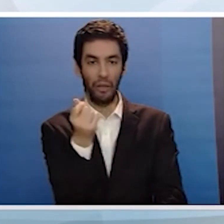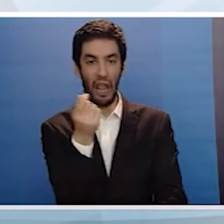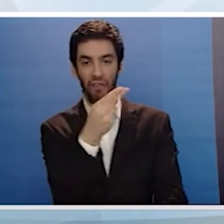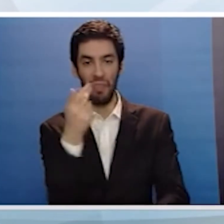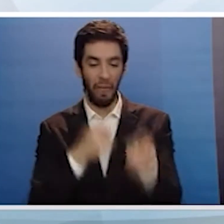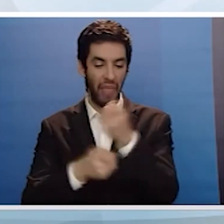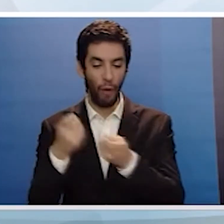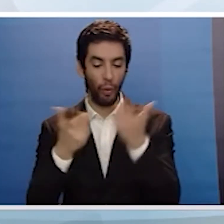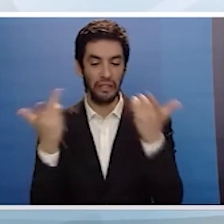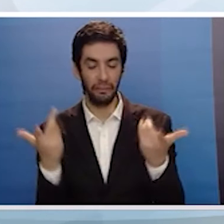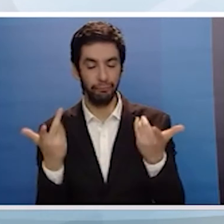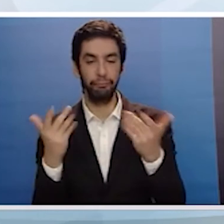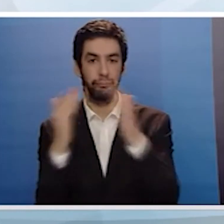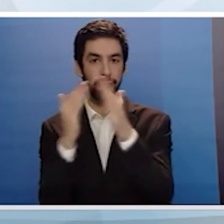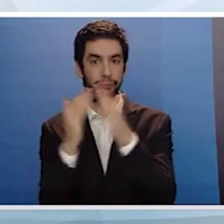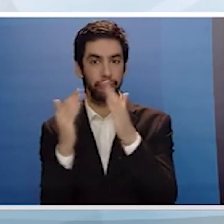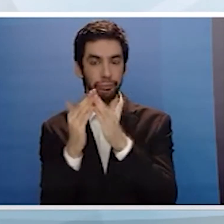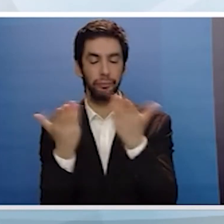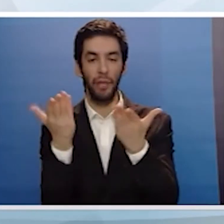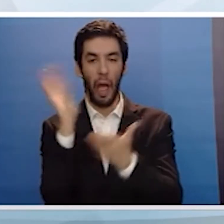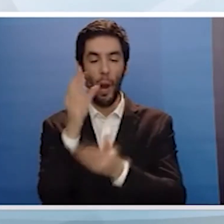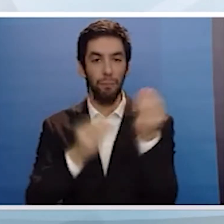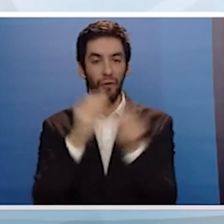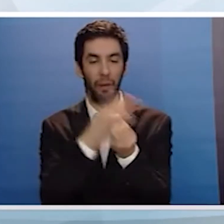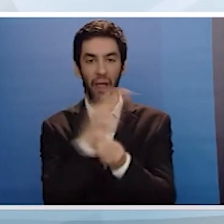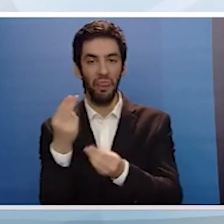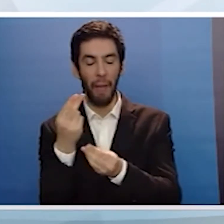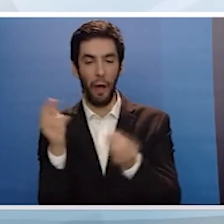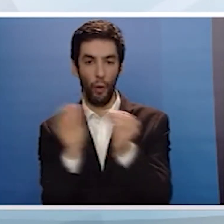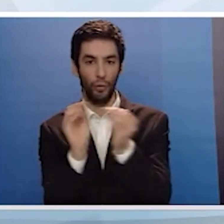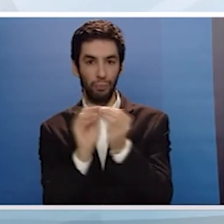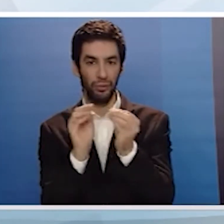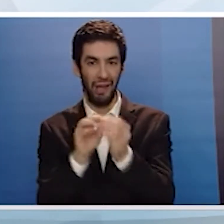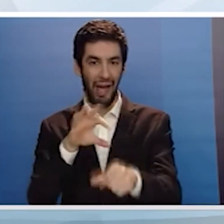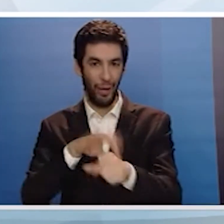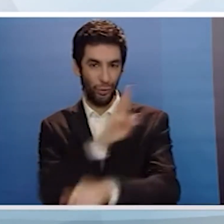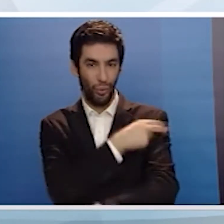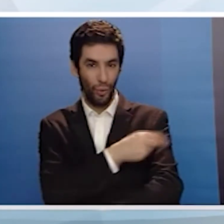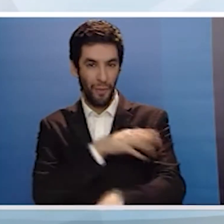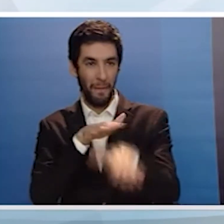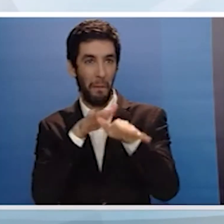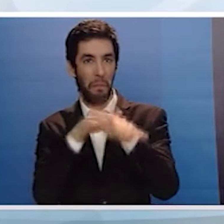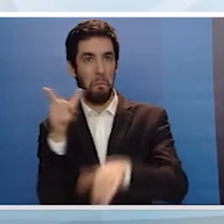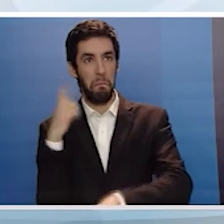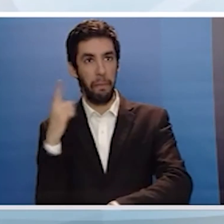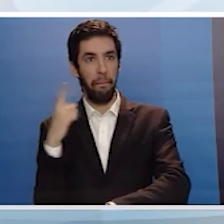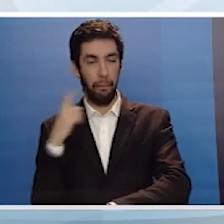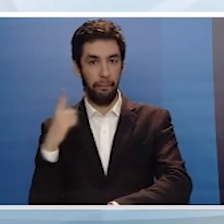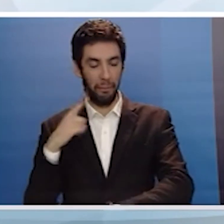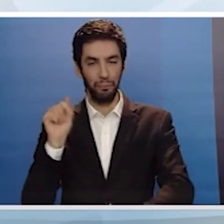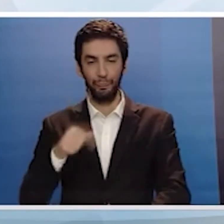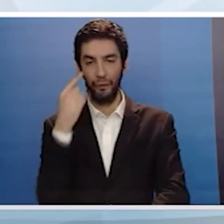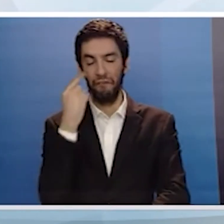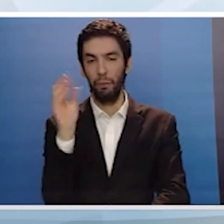ταλαιπωρία των ασθενών από τις λίστες αναμονής Να επενθυμίσω, γιατί πολλοί επικαλέστηκαν την κοινωνική τους